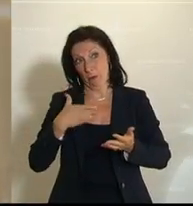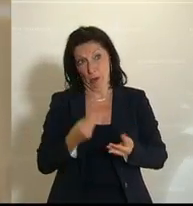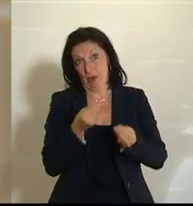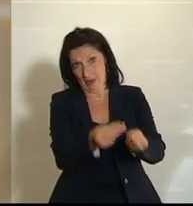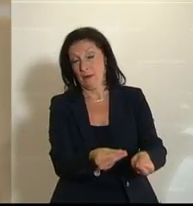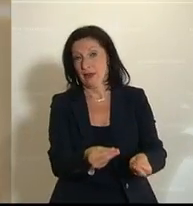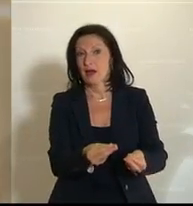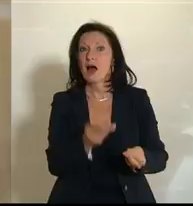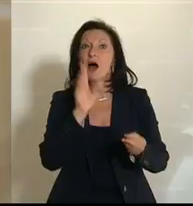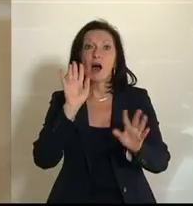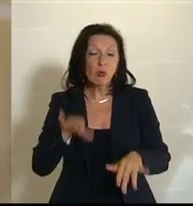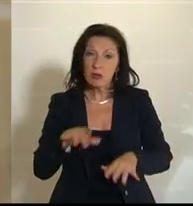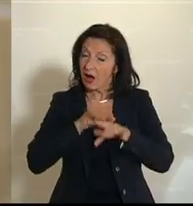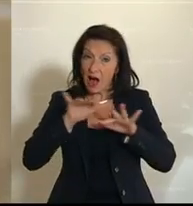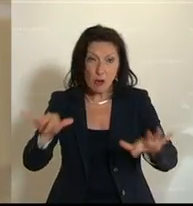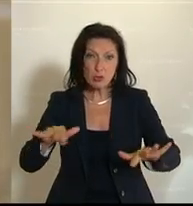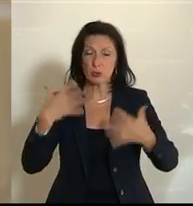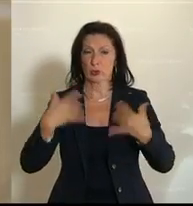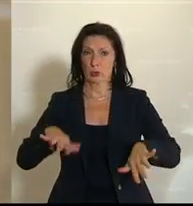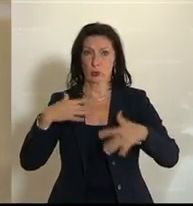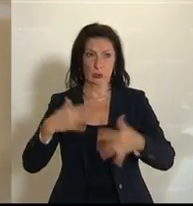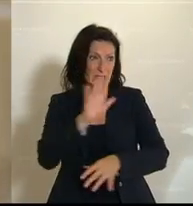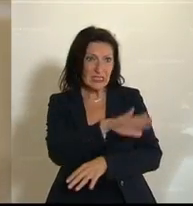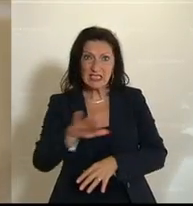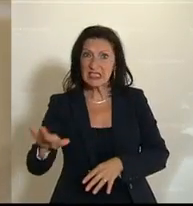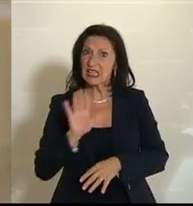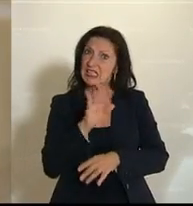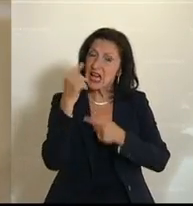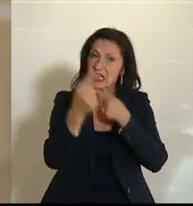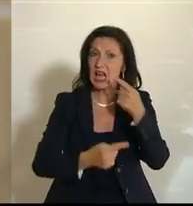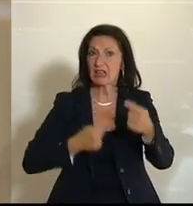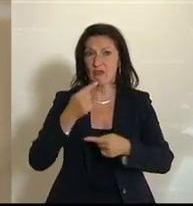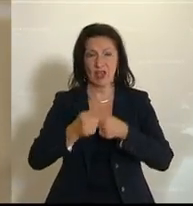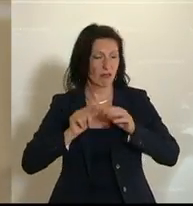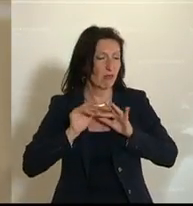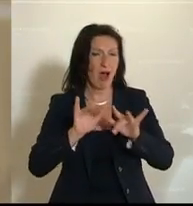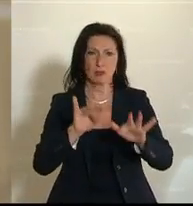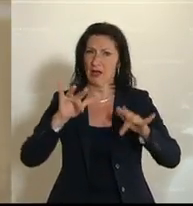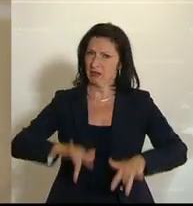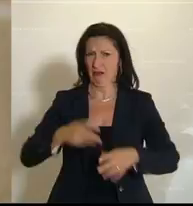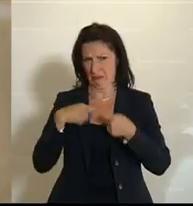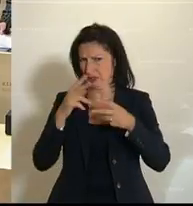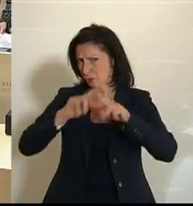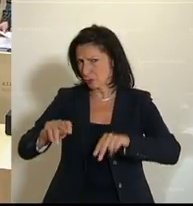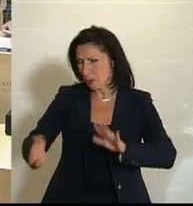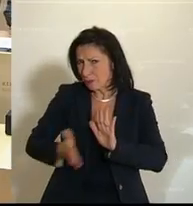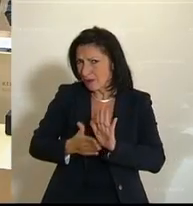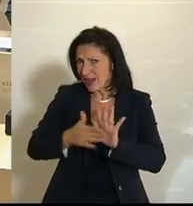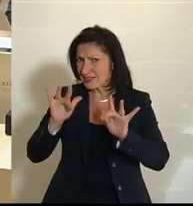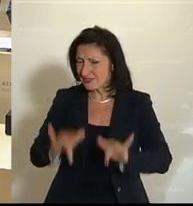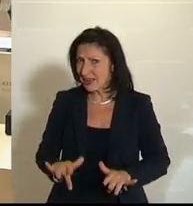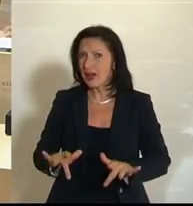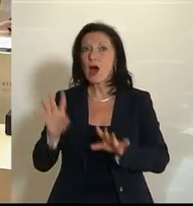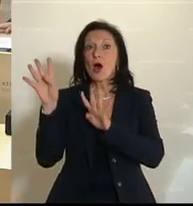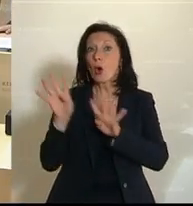positiven Auswirkungen des Singens auf die Entwicklung sind ja schon lange in Studien untersucht und nachgewiesen. Wie beliebt